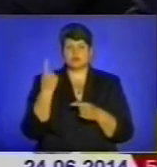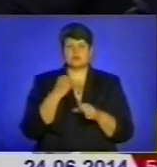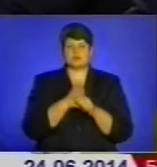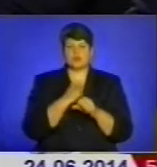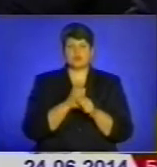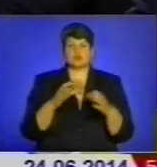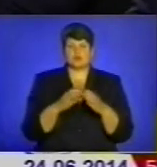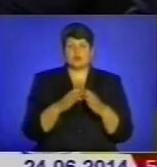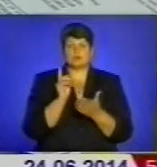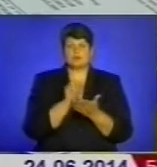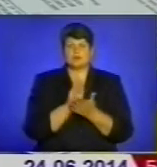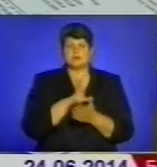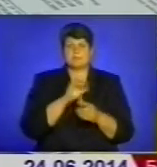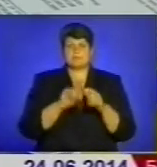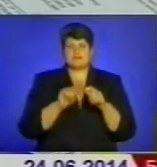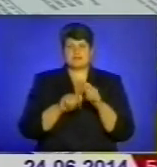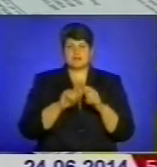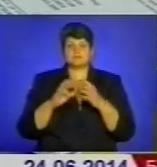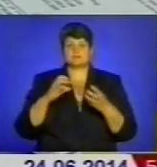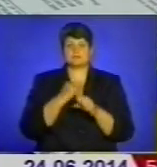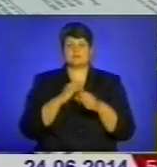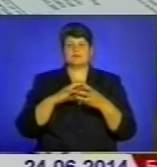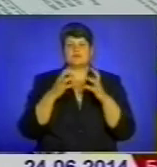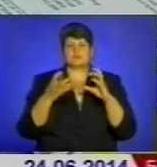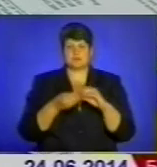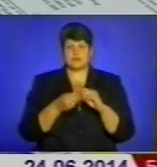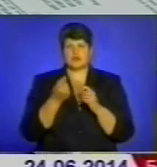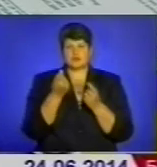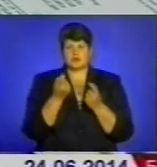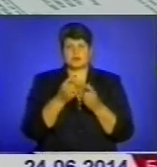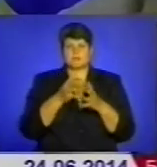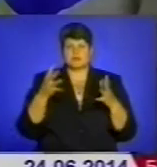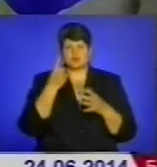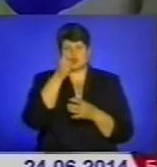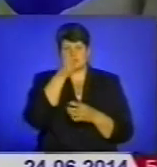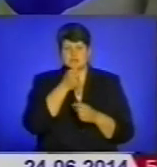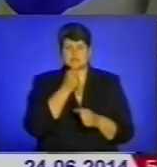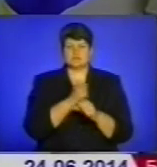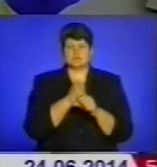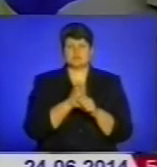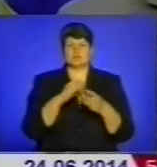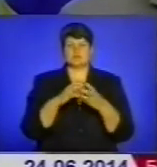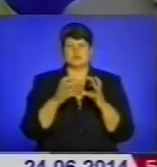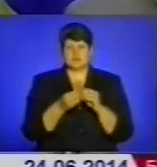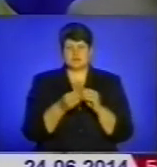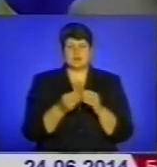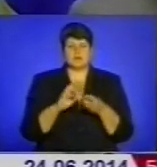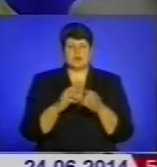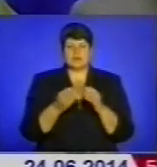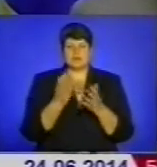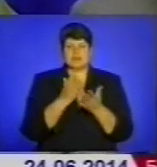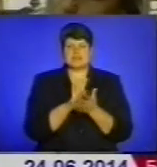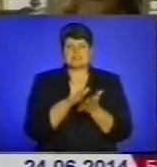мала перевірити стан екологічної безпеки, підбила підсумки роботи. Трохи більше місяця знадобилося, щоб з'ясувати. Найгостріше стоїть питання